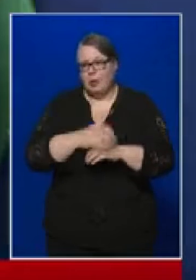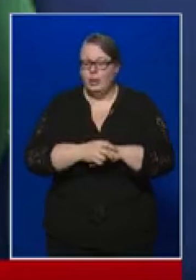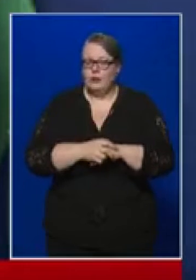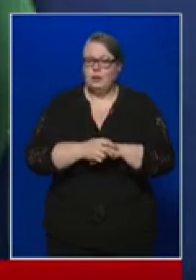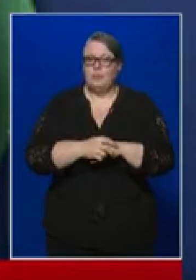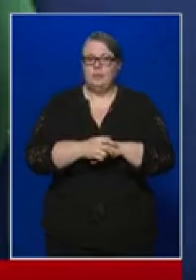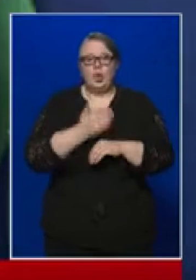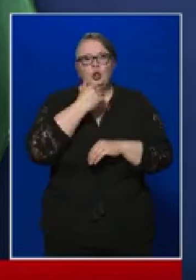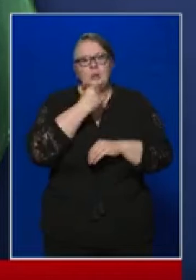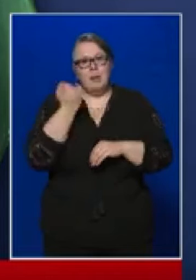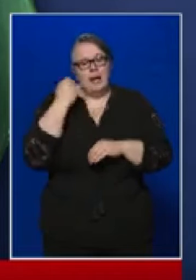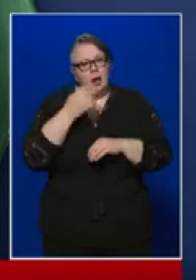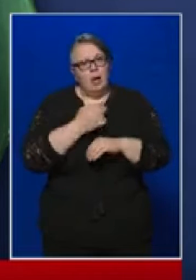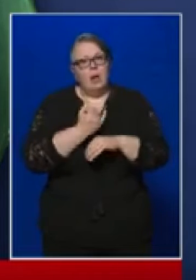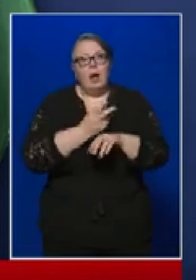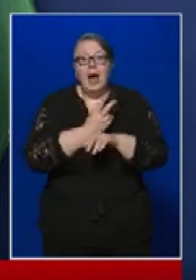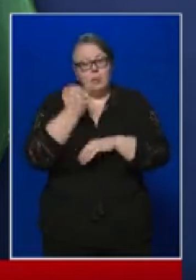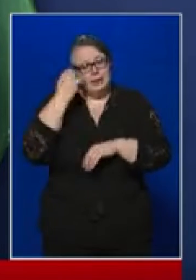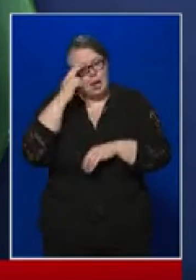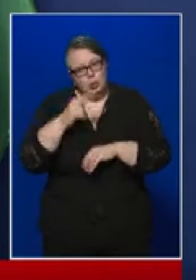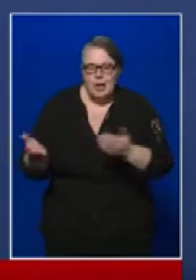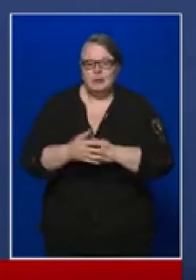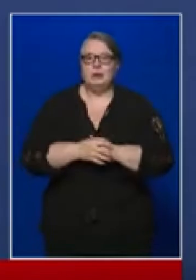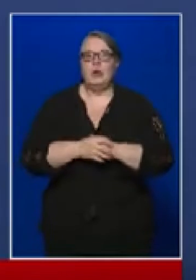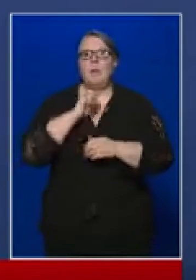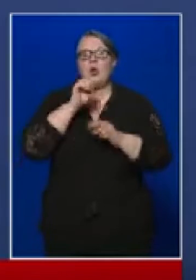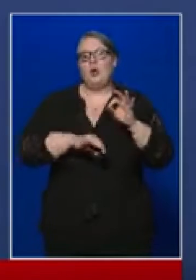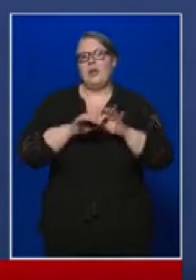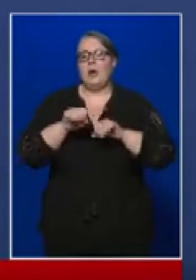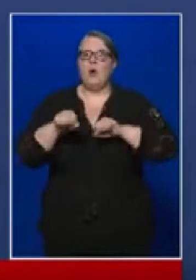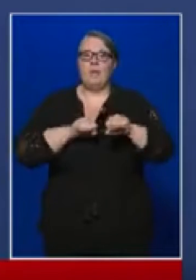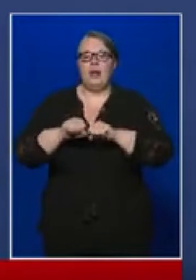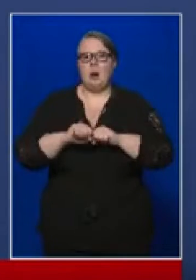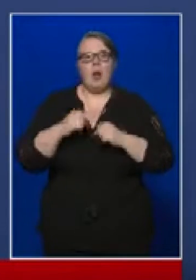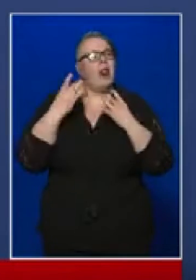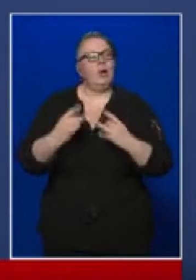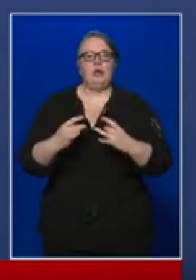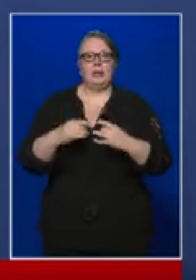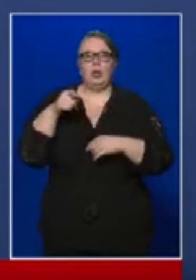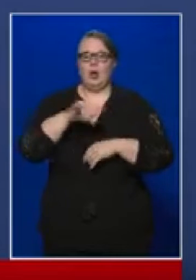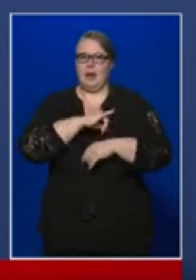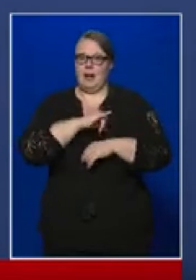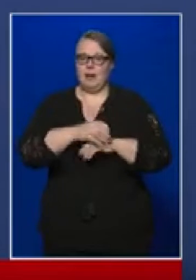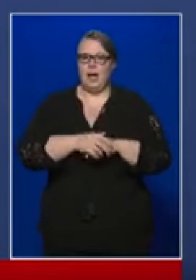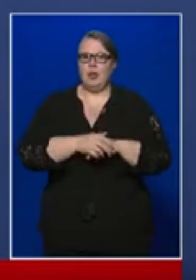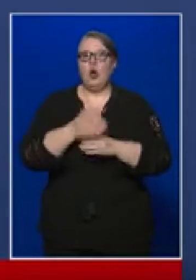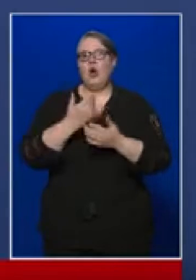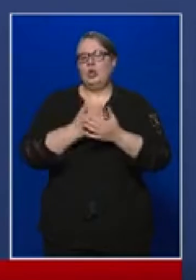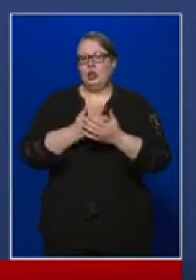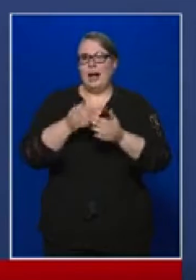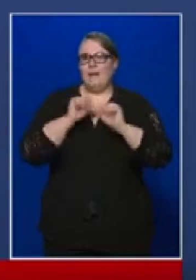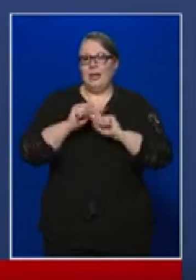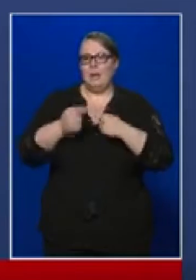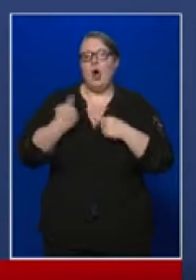Mintegy 5400 vállalkozás 72 ezer munkavállaló bértámogatására nyújtott bekérvényt, ismertette az